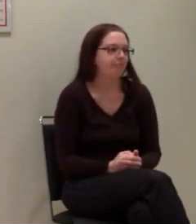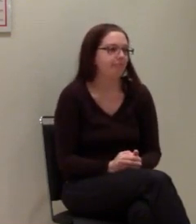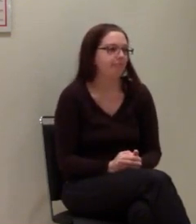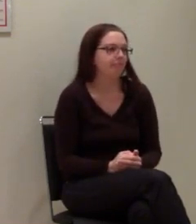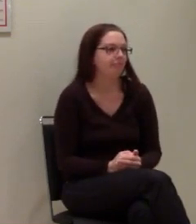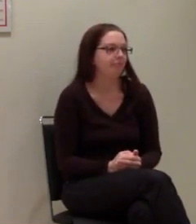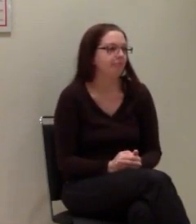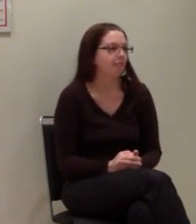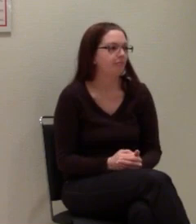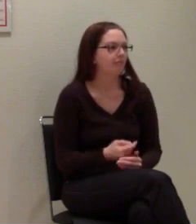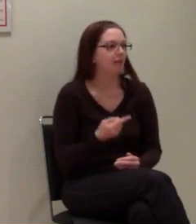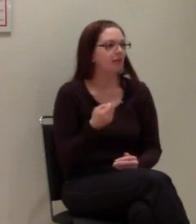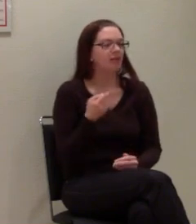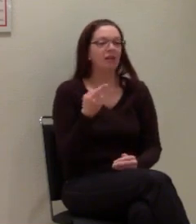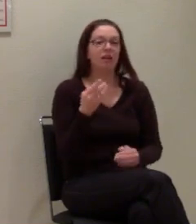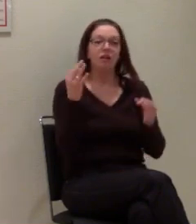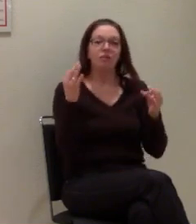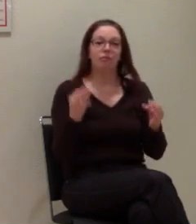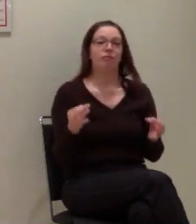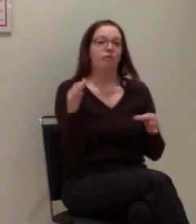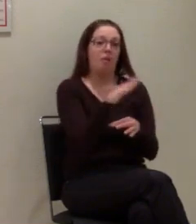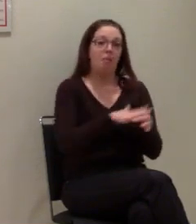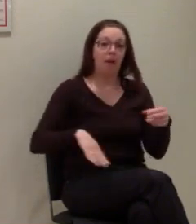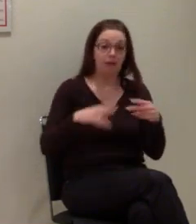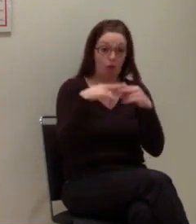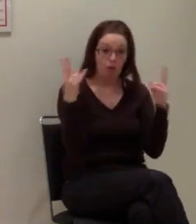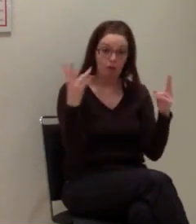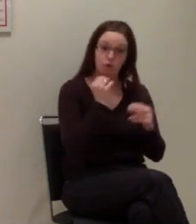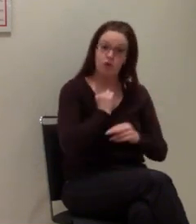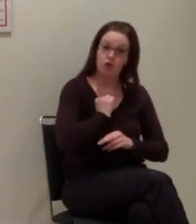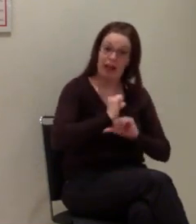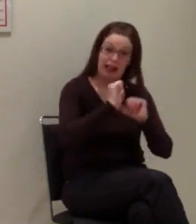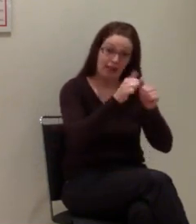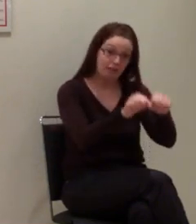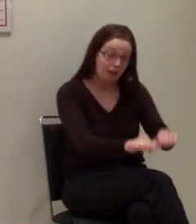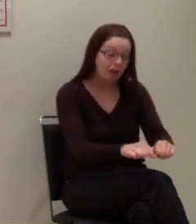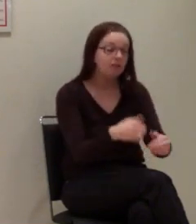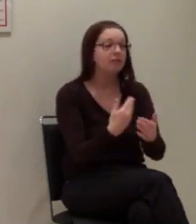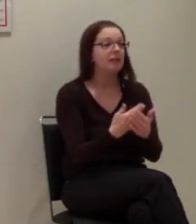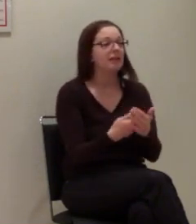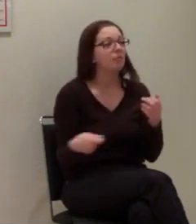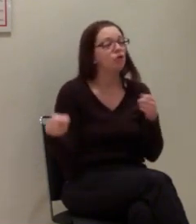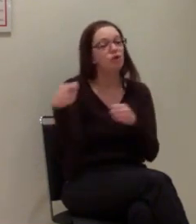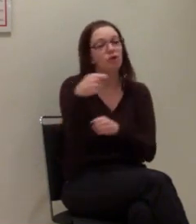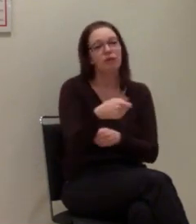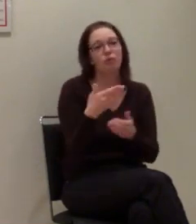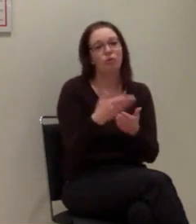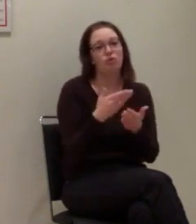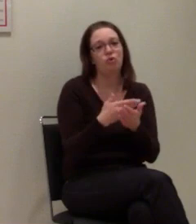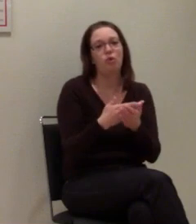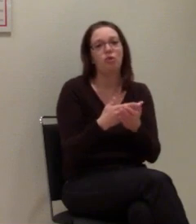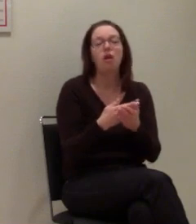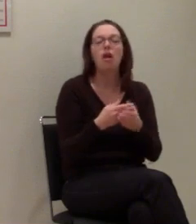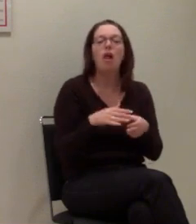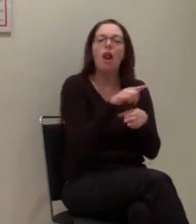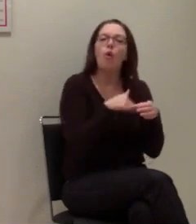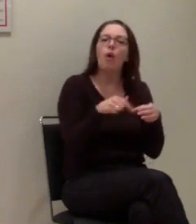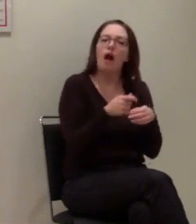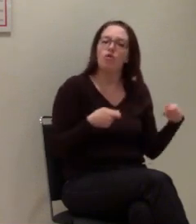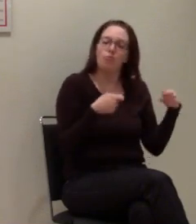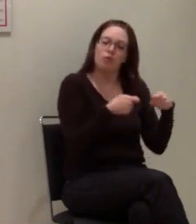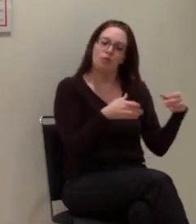Damit auch an öffentlichen Plätzen schnell geholfen werden kann, installiert die Stiftung mit Unterstützung von lokalen Sponsoren